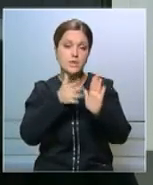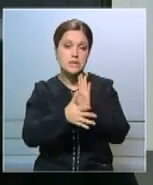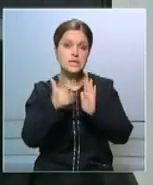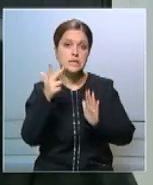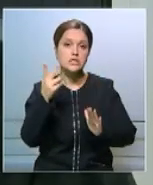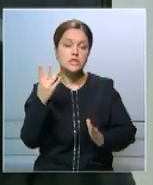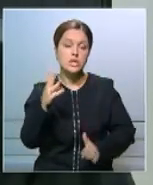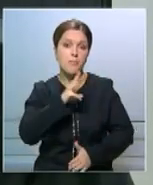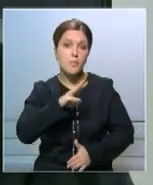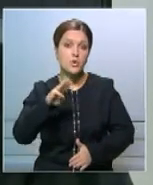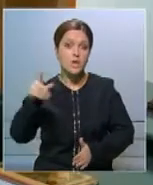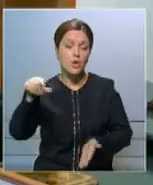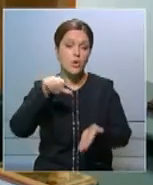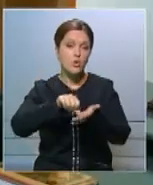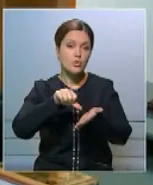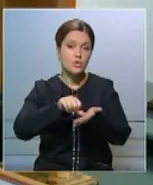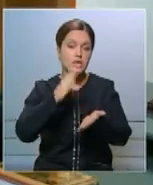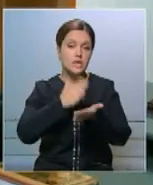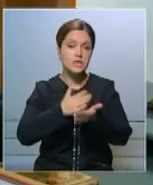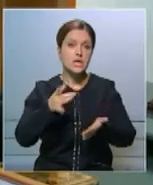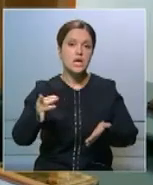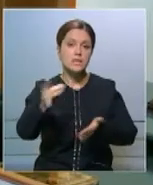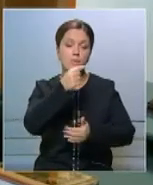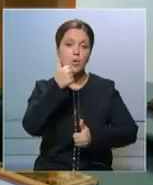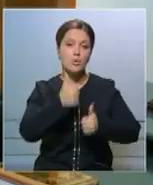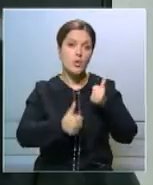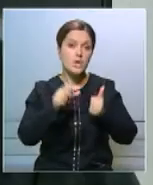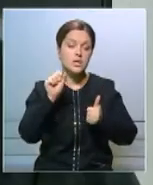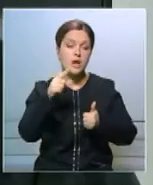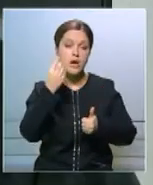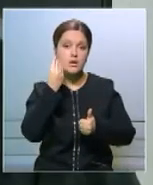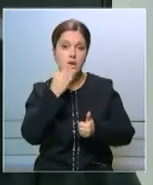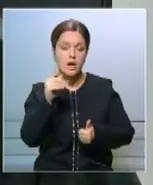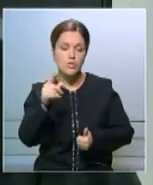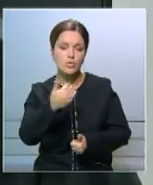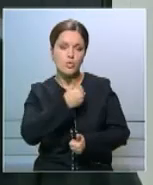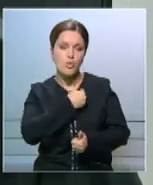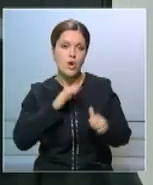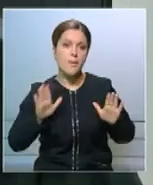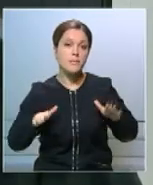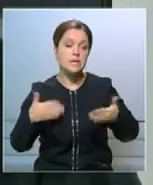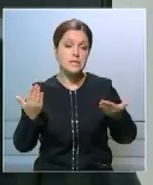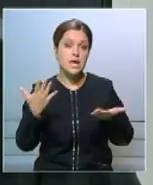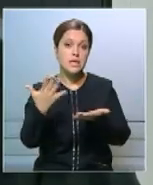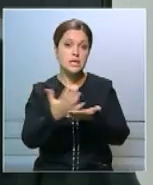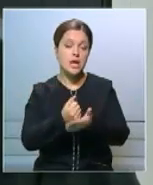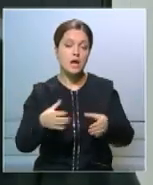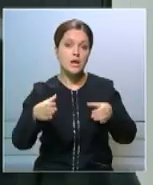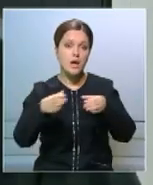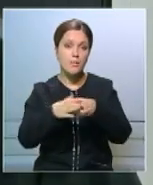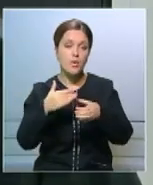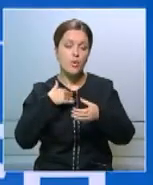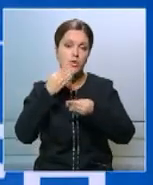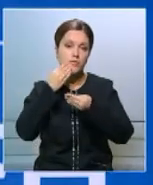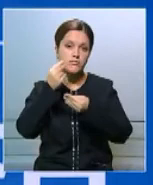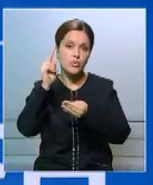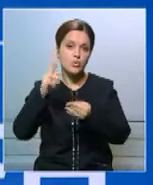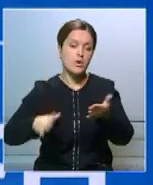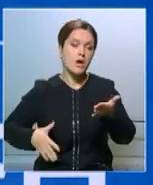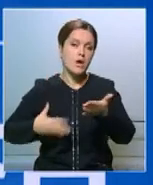Участие в республиканском конкурсе «Алтын Сапа» – это хороший шанс представить достижения компании и привлечь новые инвестиции.